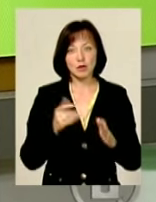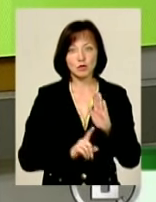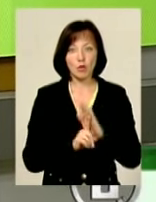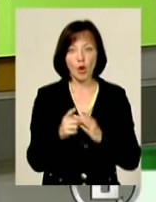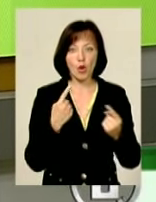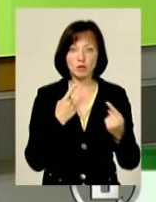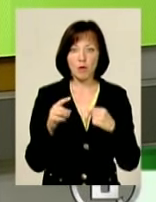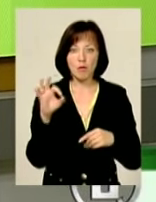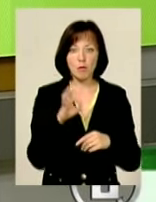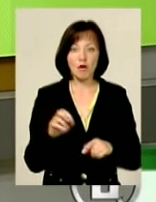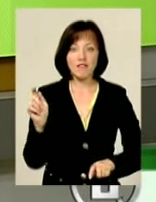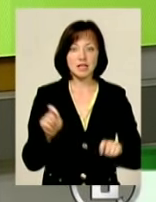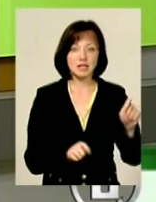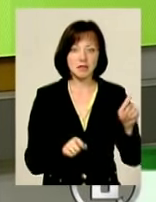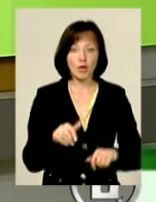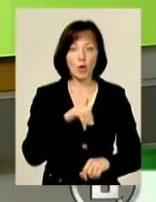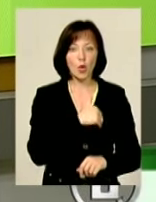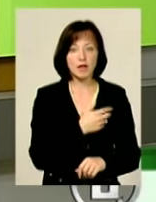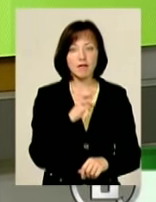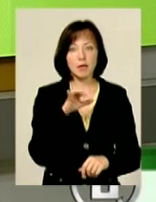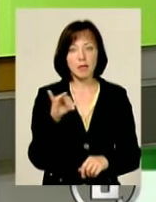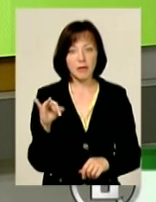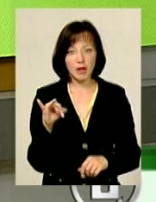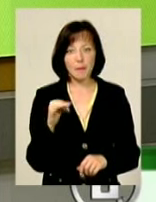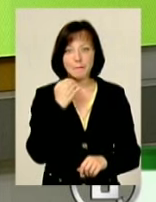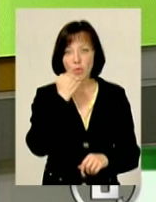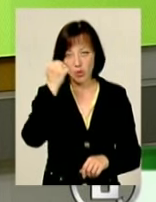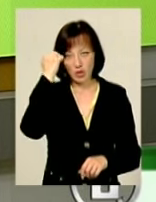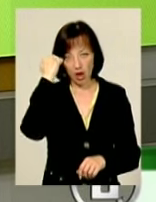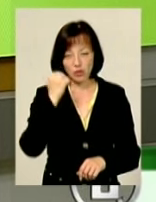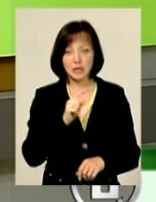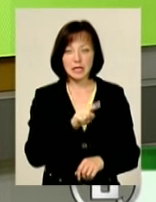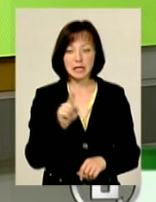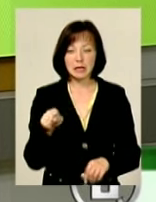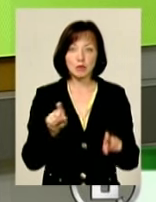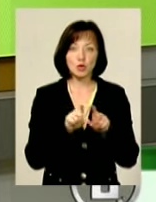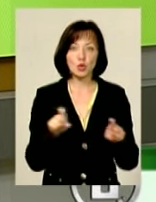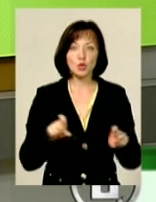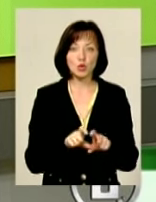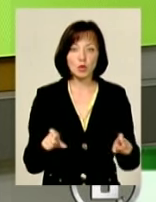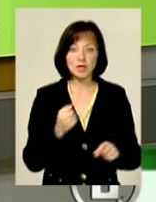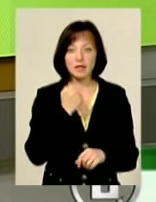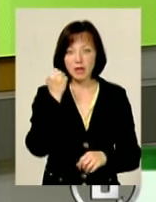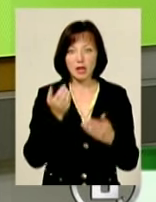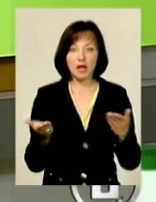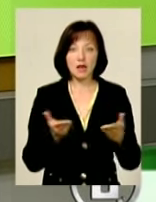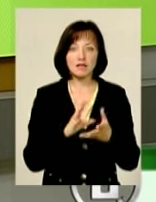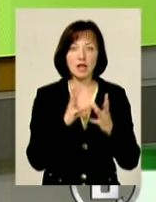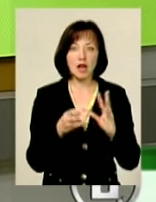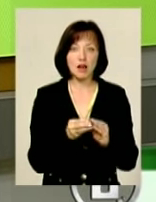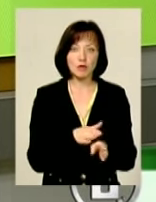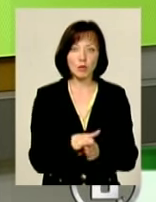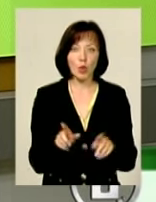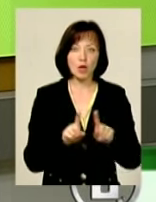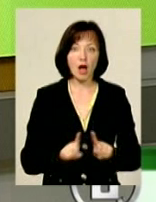про фестиваль, я хотів би подякувати тим структурам, завдяки яким взагалі відбувається ця